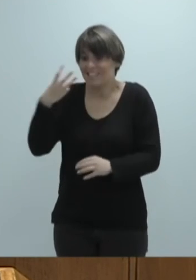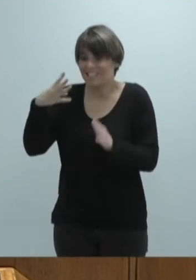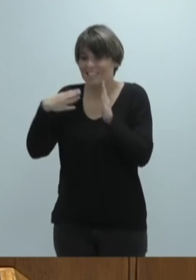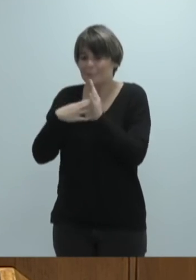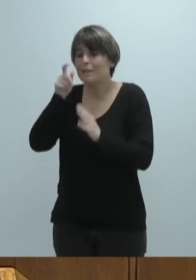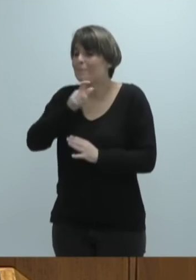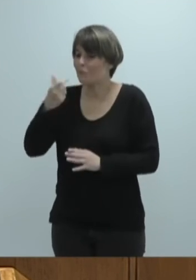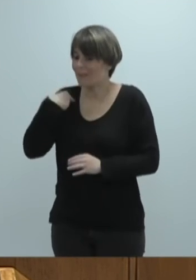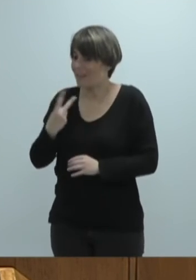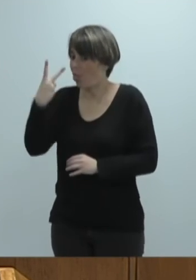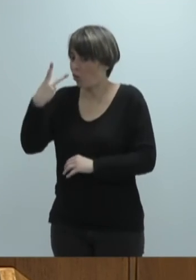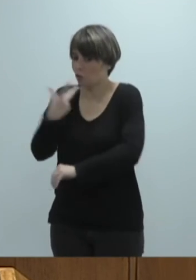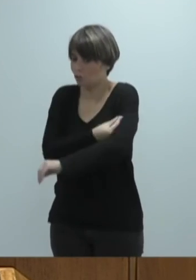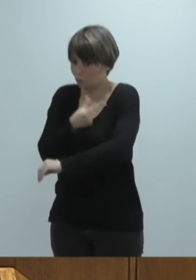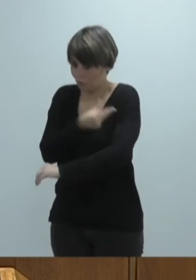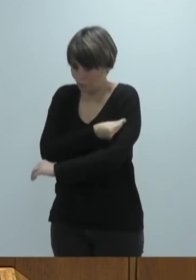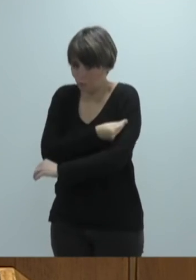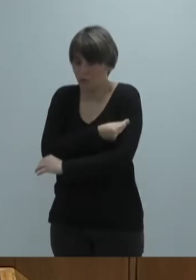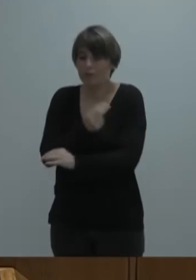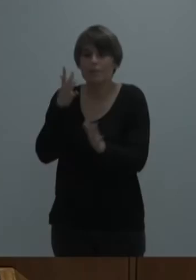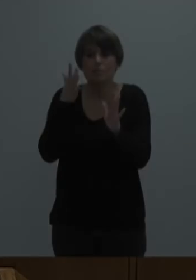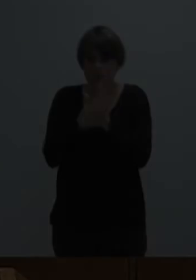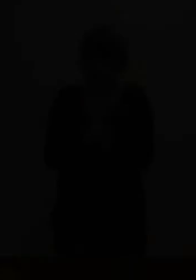Raz, itxarro pentsodu egoteko arazoiak bai, baina erne.